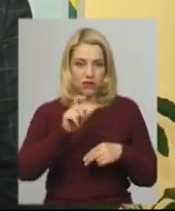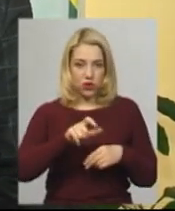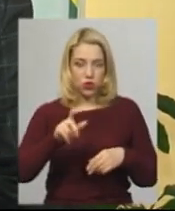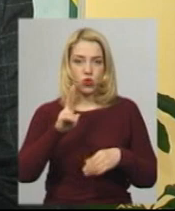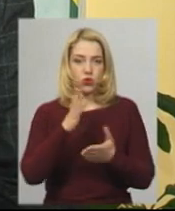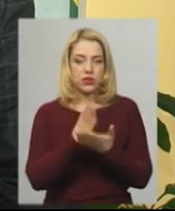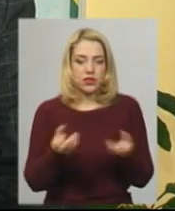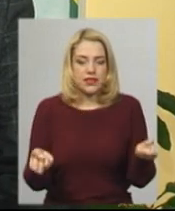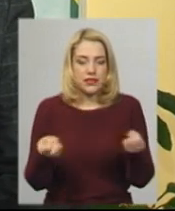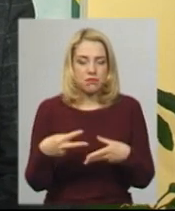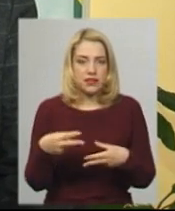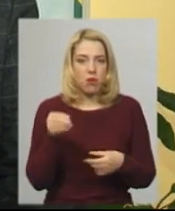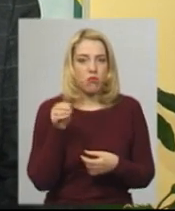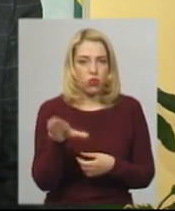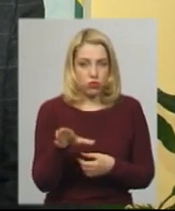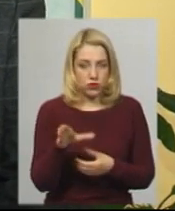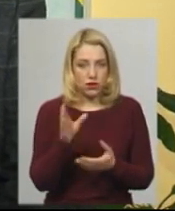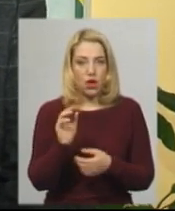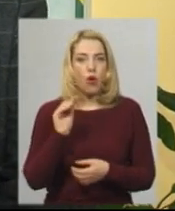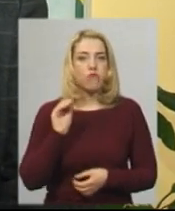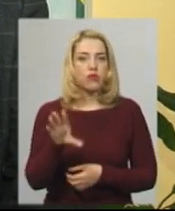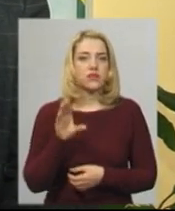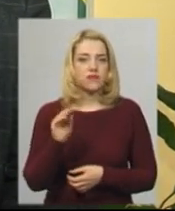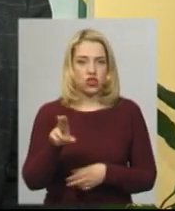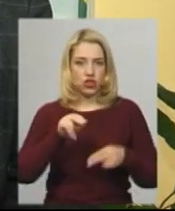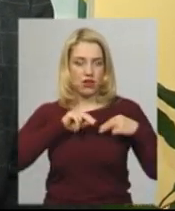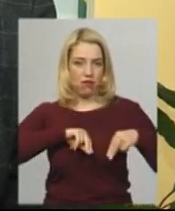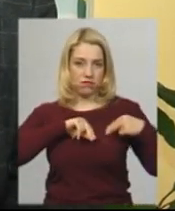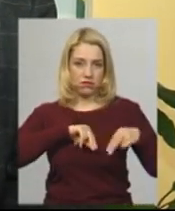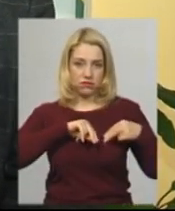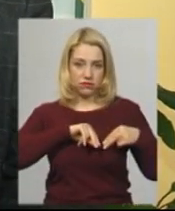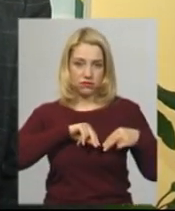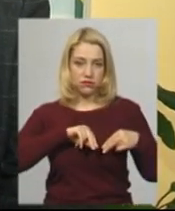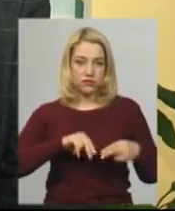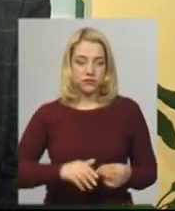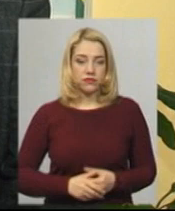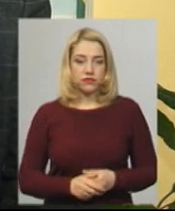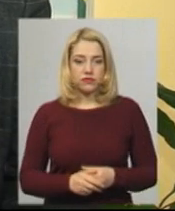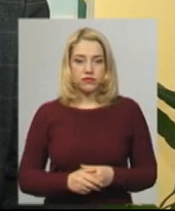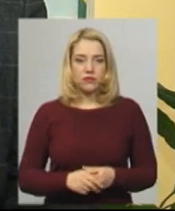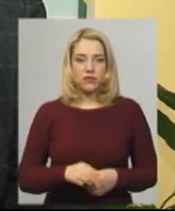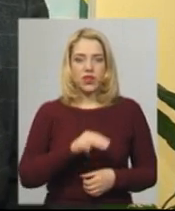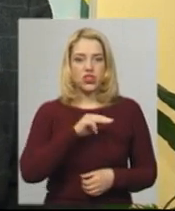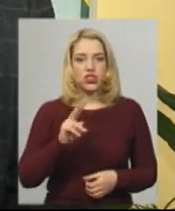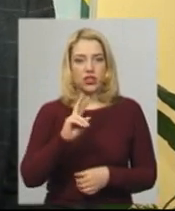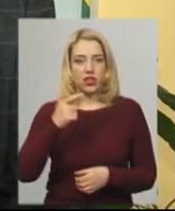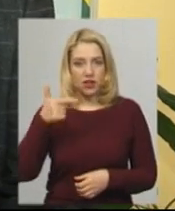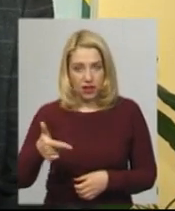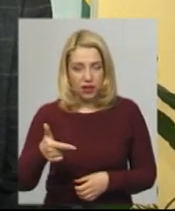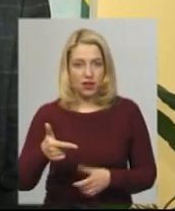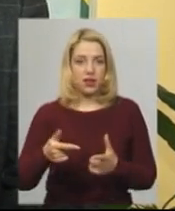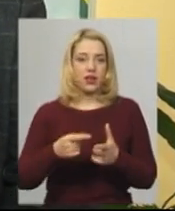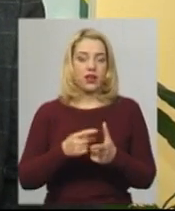за наявністю спеціального квитка або посвідчення особи управління житлово-комунального господарства, або